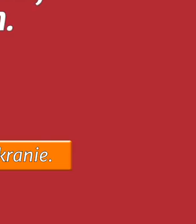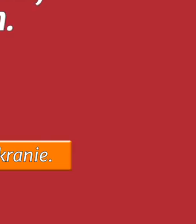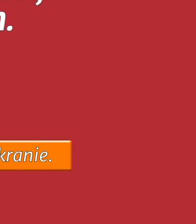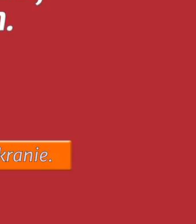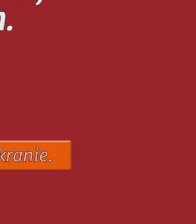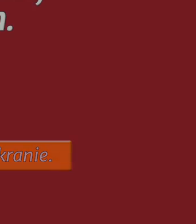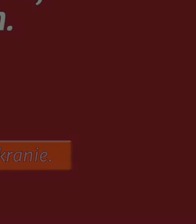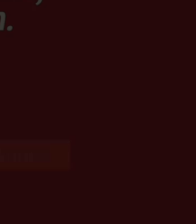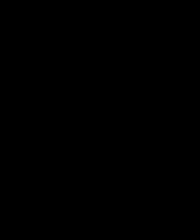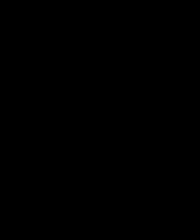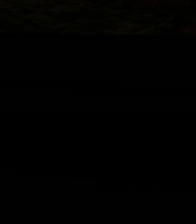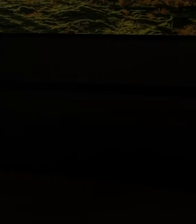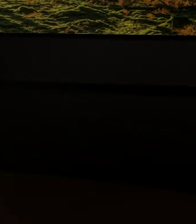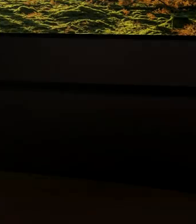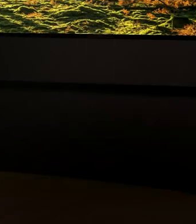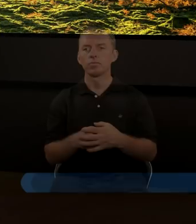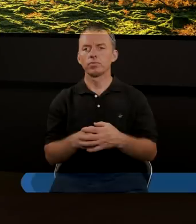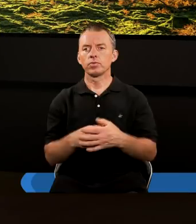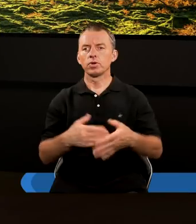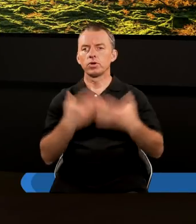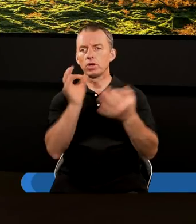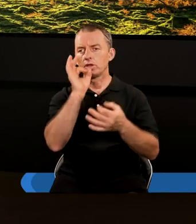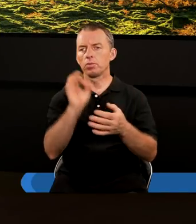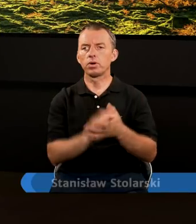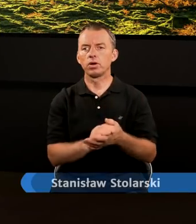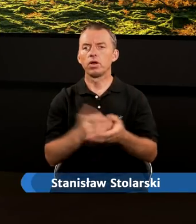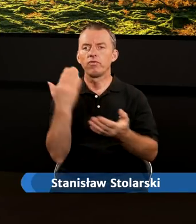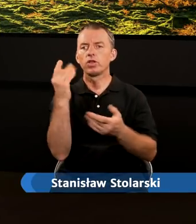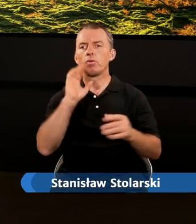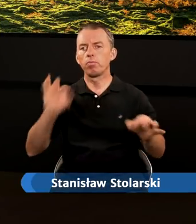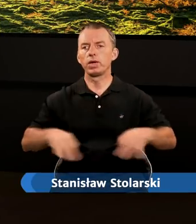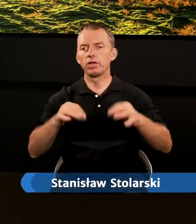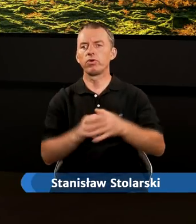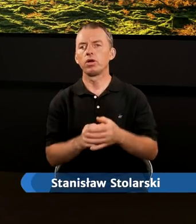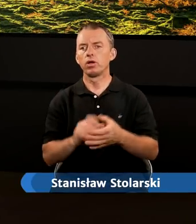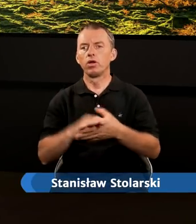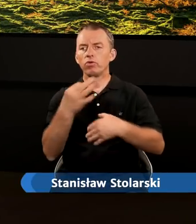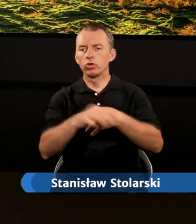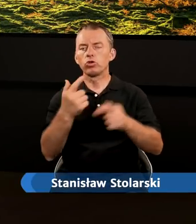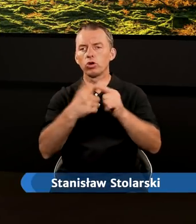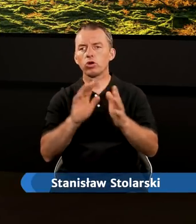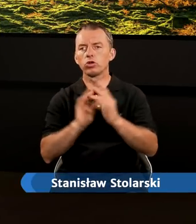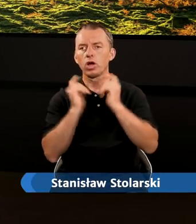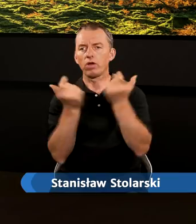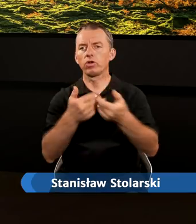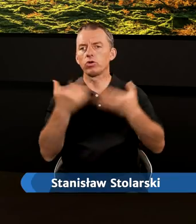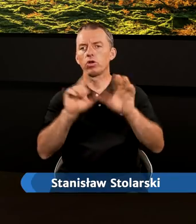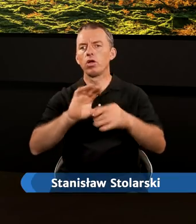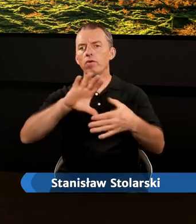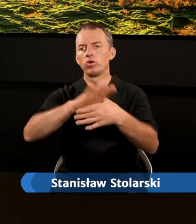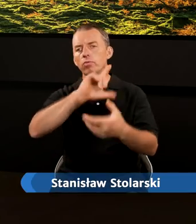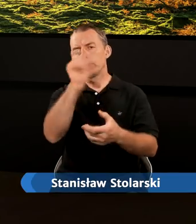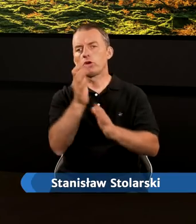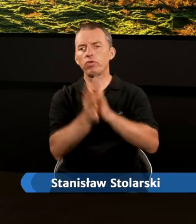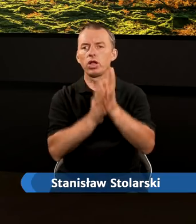Dziękujemy. Dzień dobry. Witamy Państwa w Studio Kościoła Adwentystów Dnia 7 w Podkowie